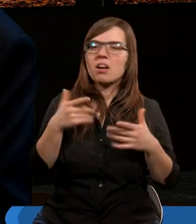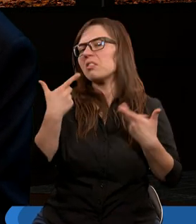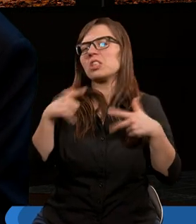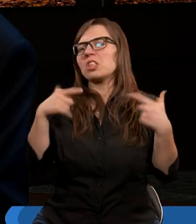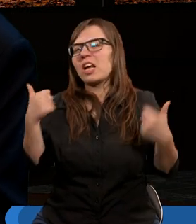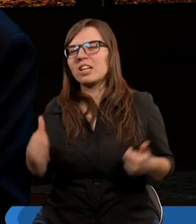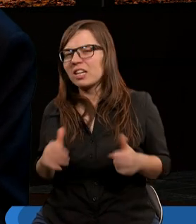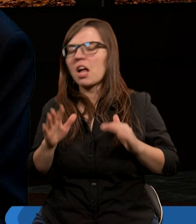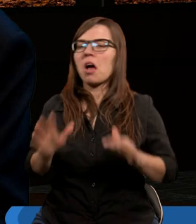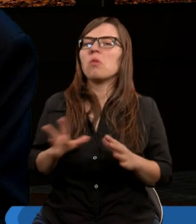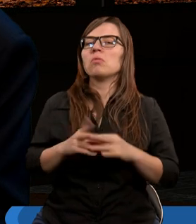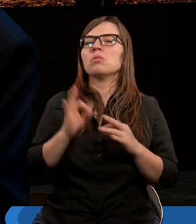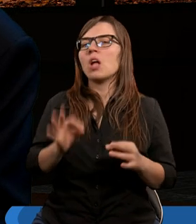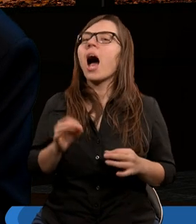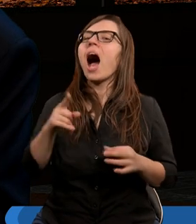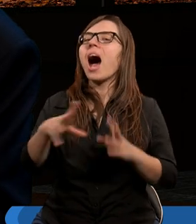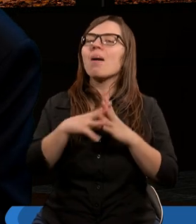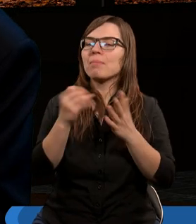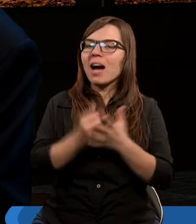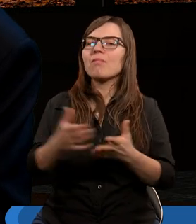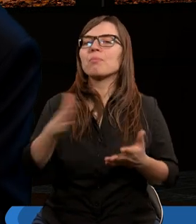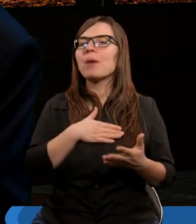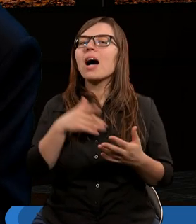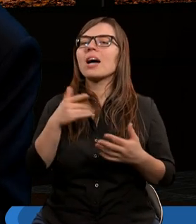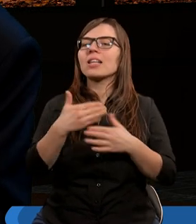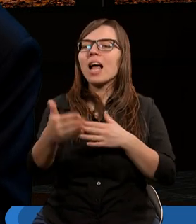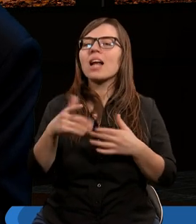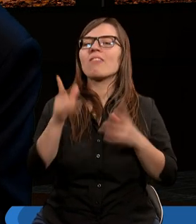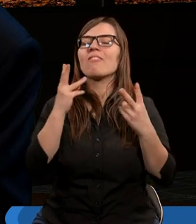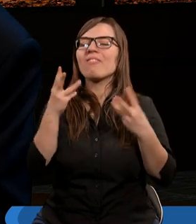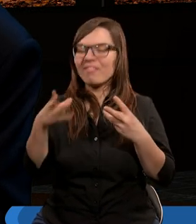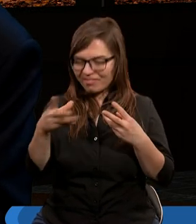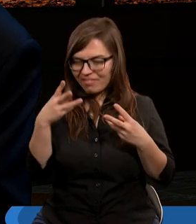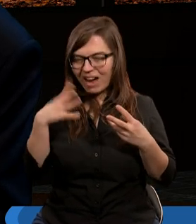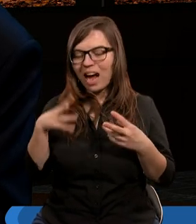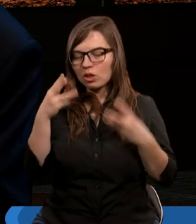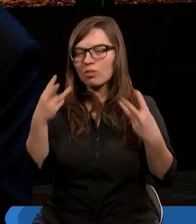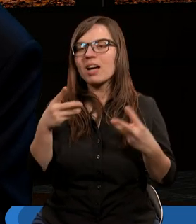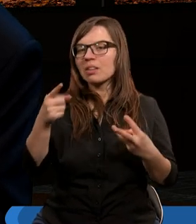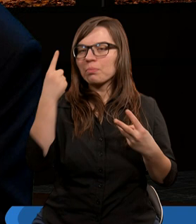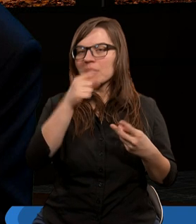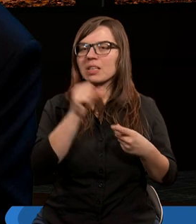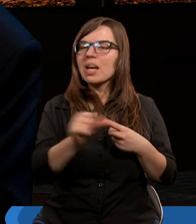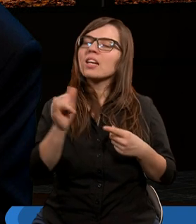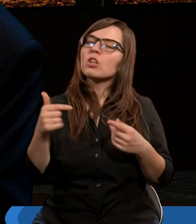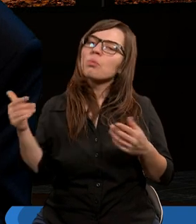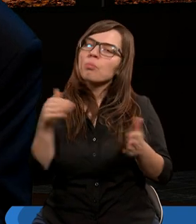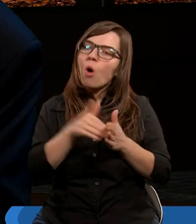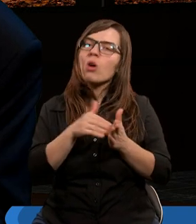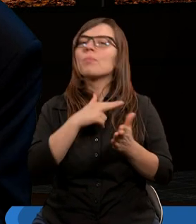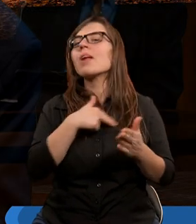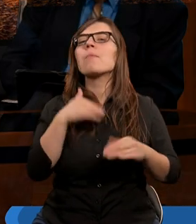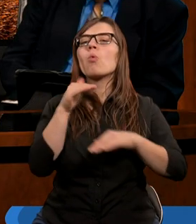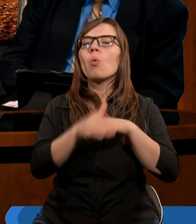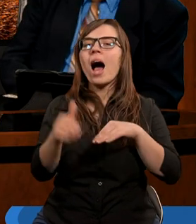nic się nie stało, jakoś tam. A w tym momencie prawo ma nadal, ono nie straciło swojej ważności, ono nadal nad nami wisi i potrzebna jest nam